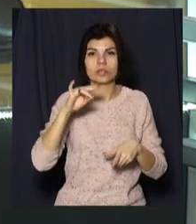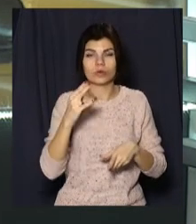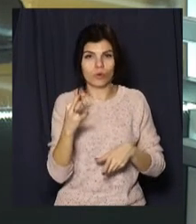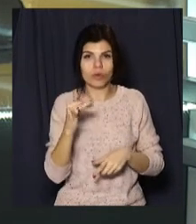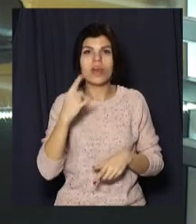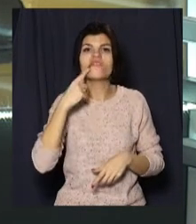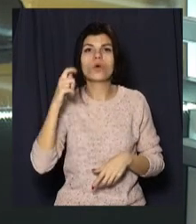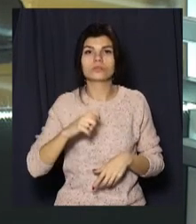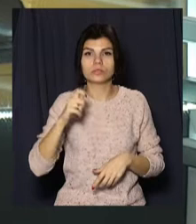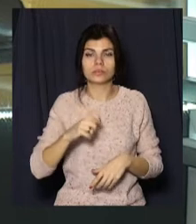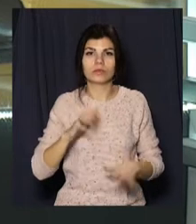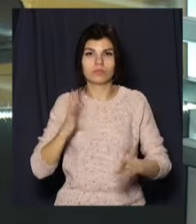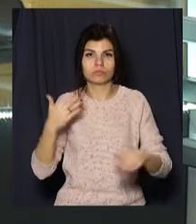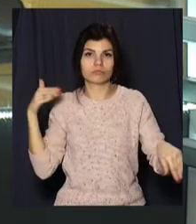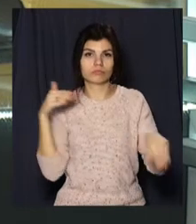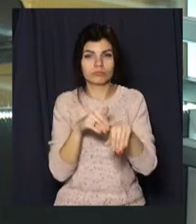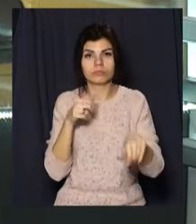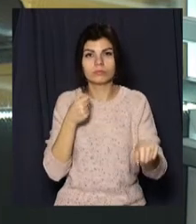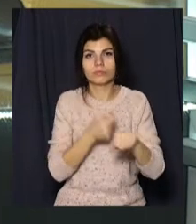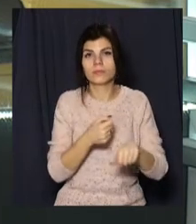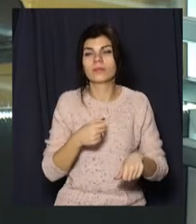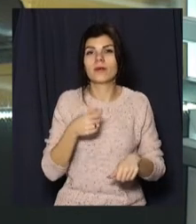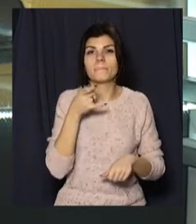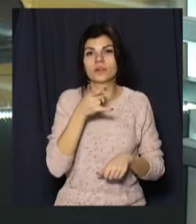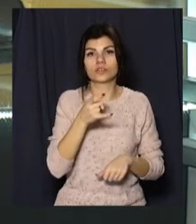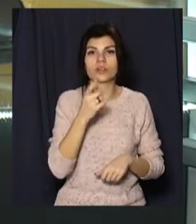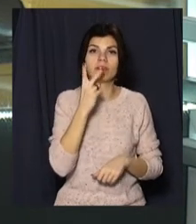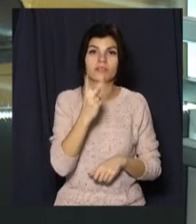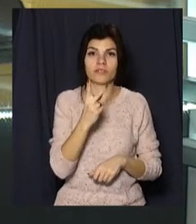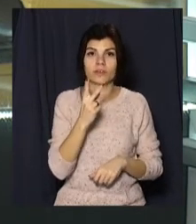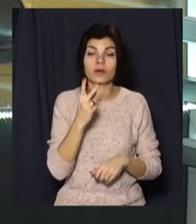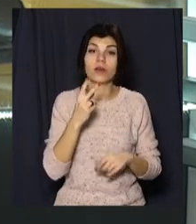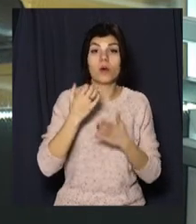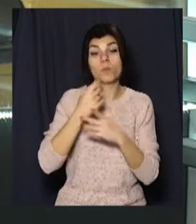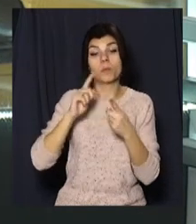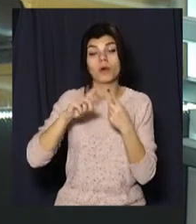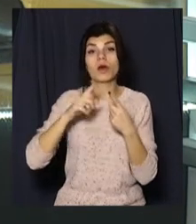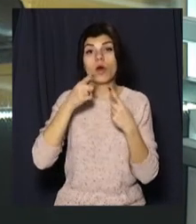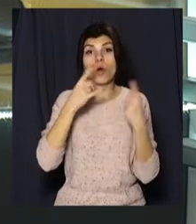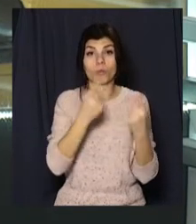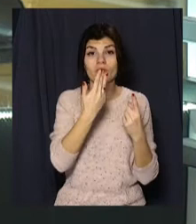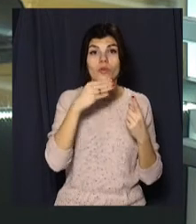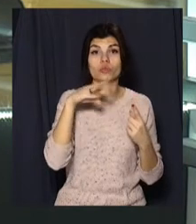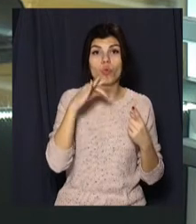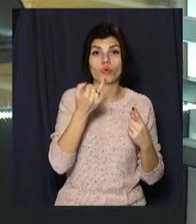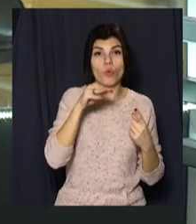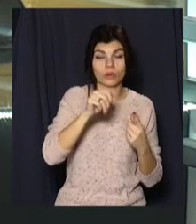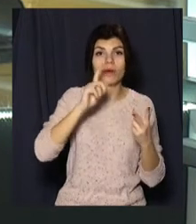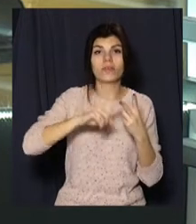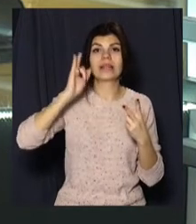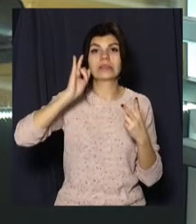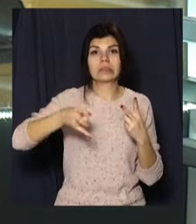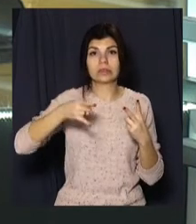вулиці Воскресенської зіштовхнулись позашляховик Тойота та автівка служби таксі. Перший рухався у бік проспекту, перед